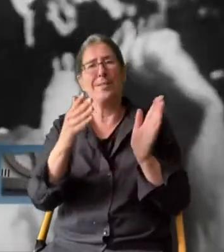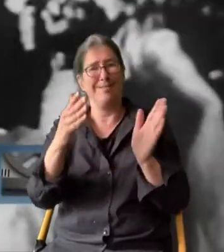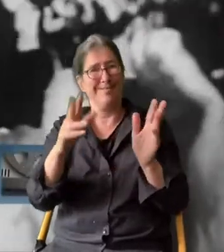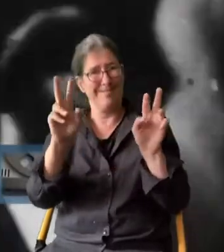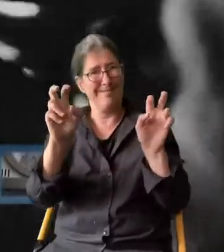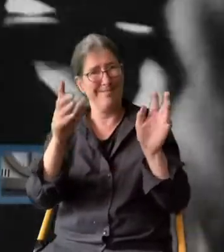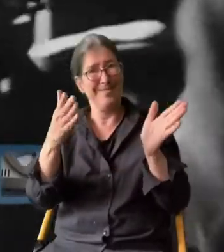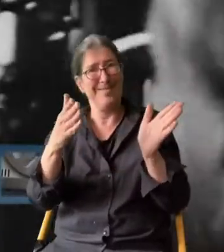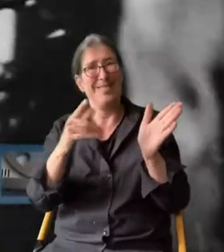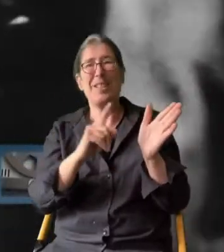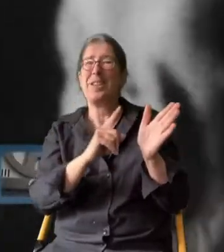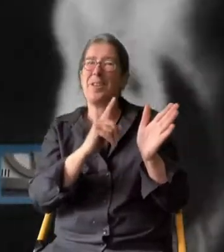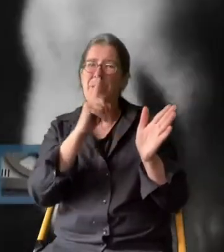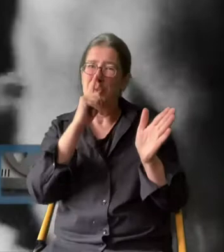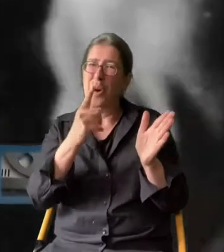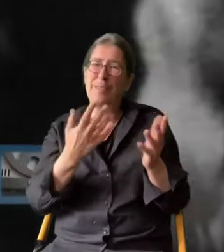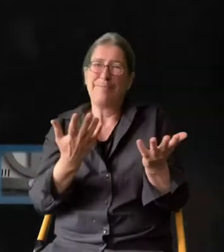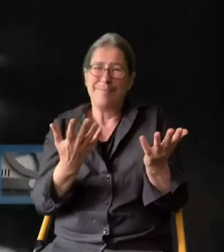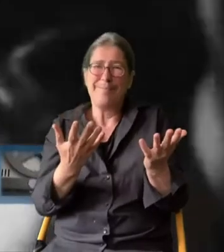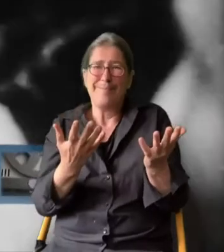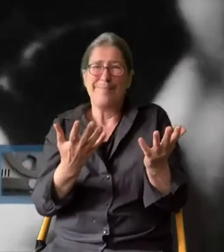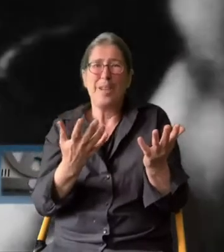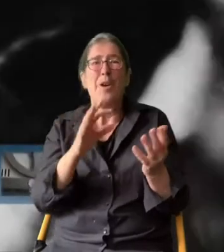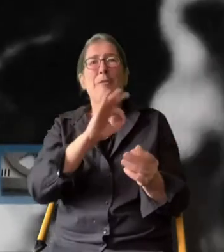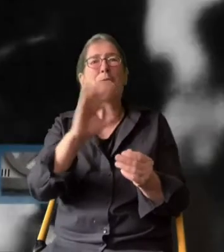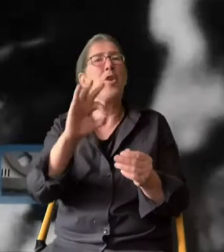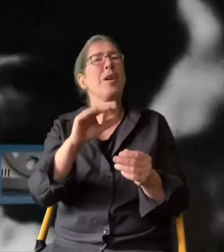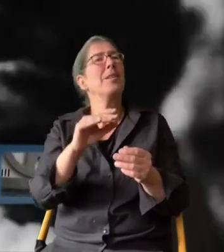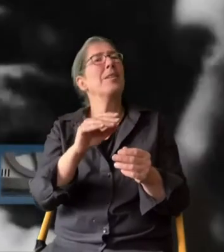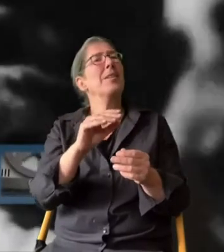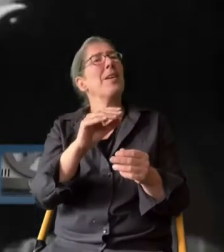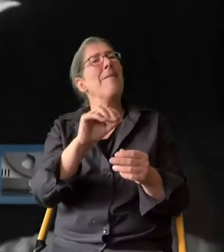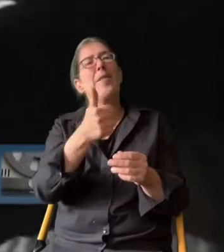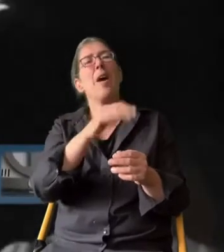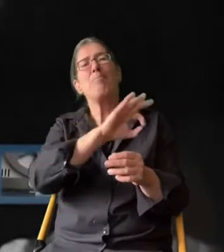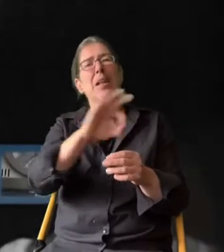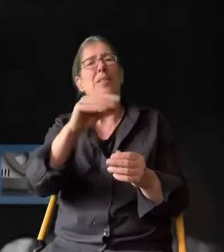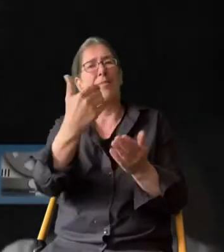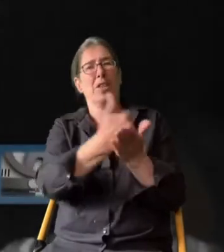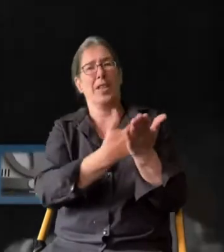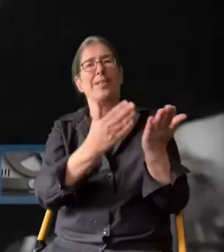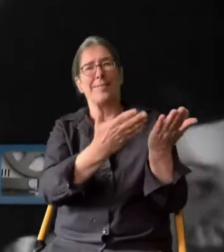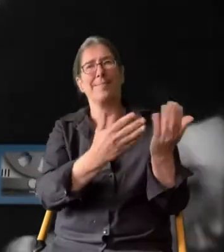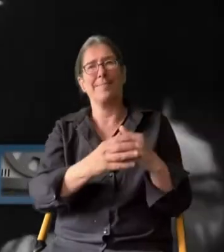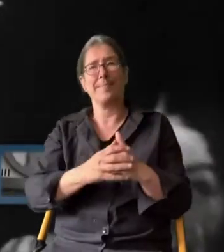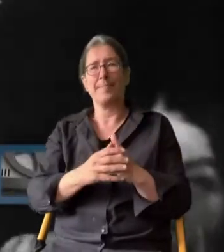golden war es wirklich nur, heute mal würde man sagen, für die Besserverdienenden.